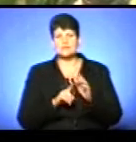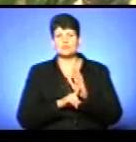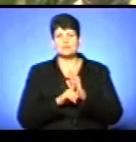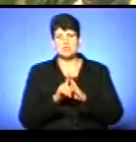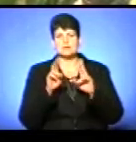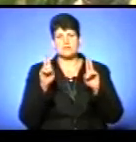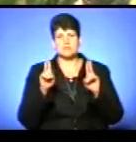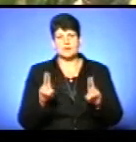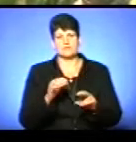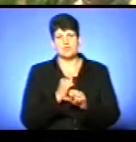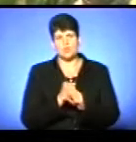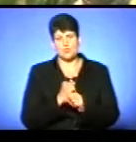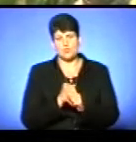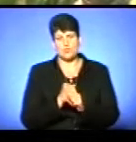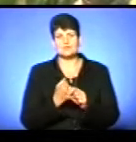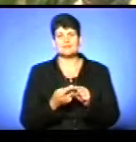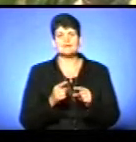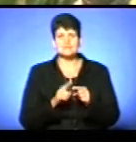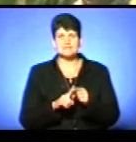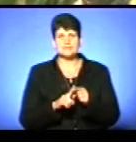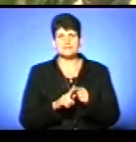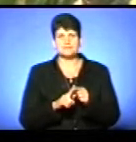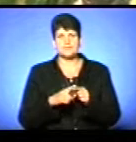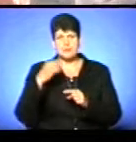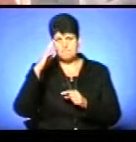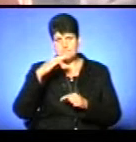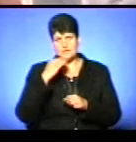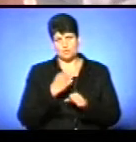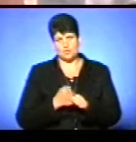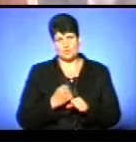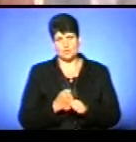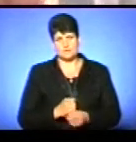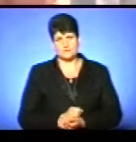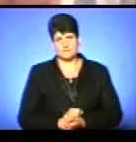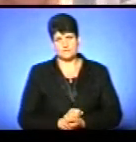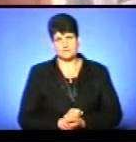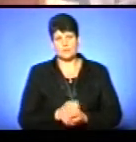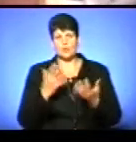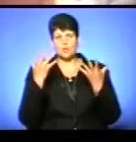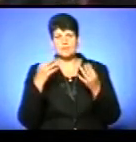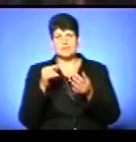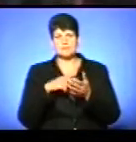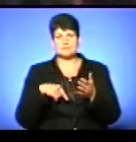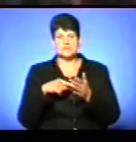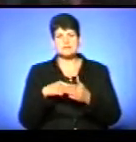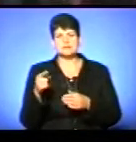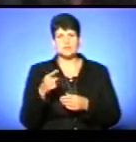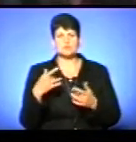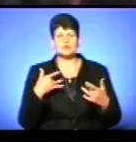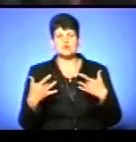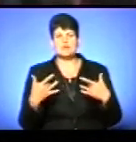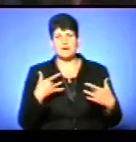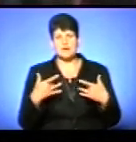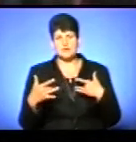у роботі, сетки батько роботи. У День міста зірка Тернопільського театру